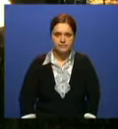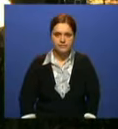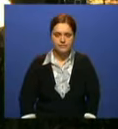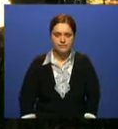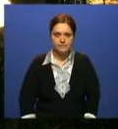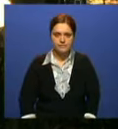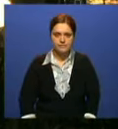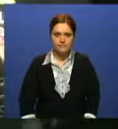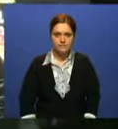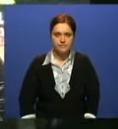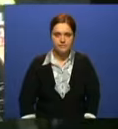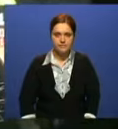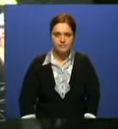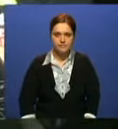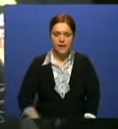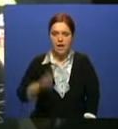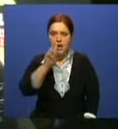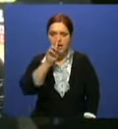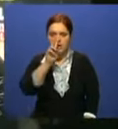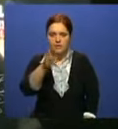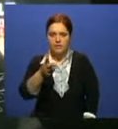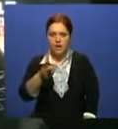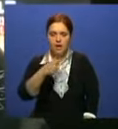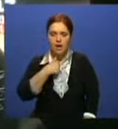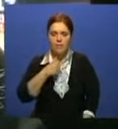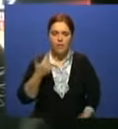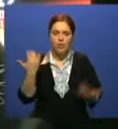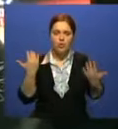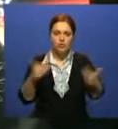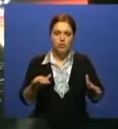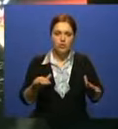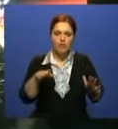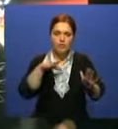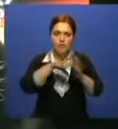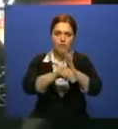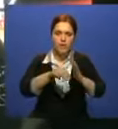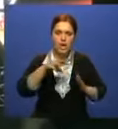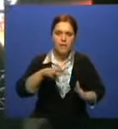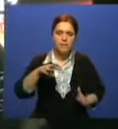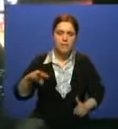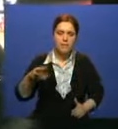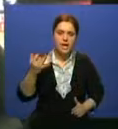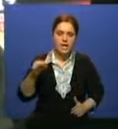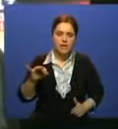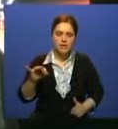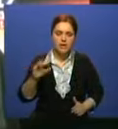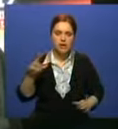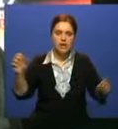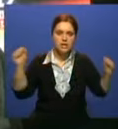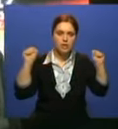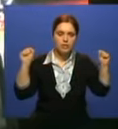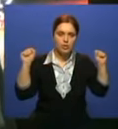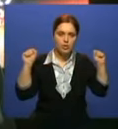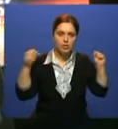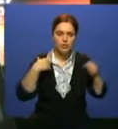Буквально два года, как мы уже вступили именно в мир ММА, нас признали как вид спорта, но за эти